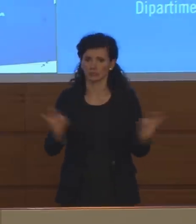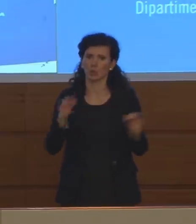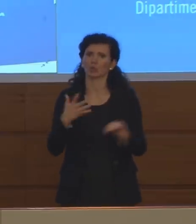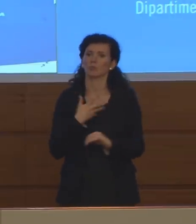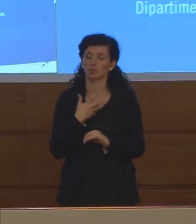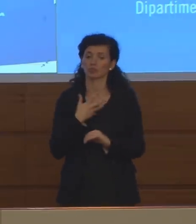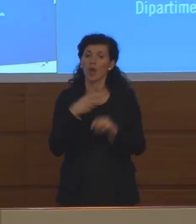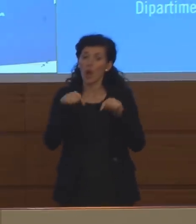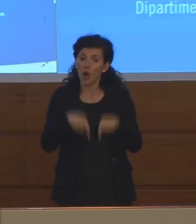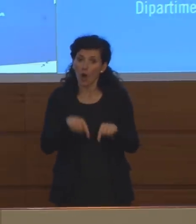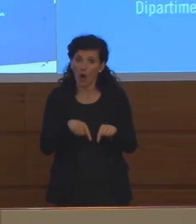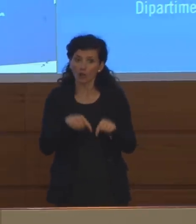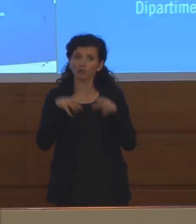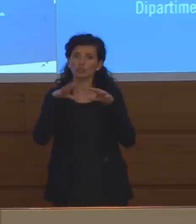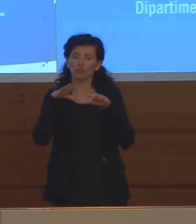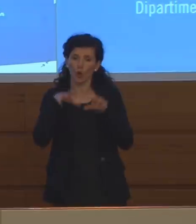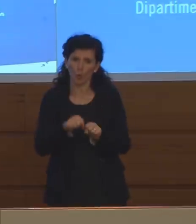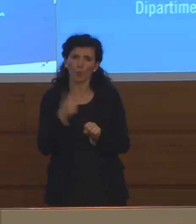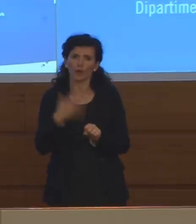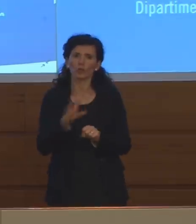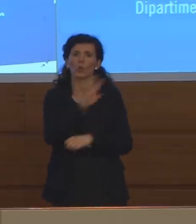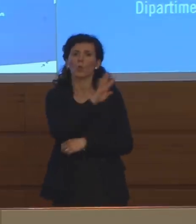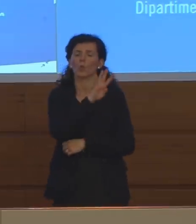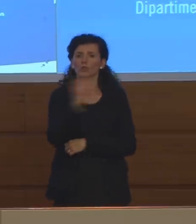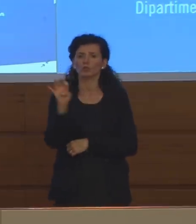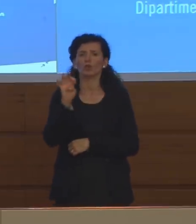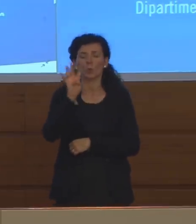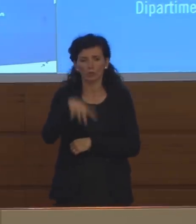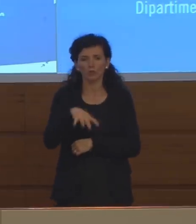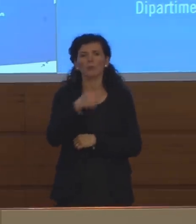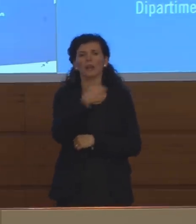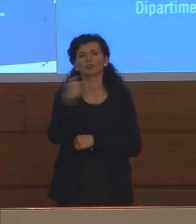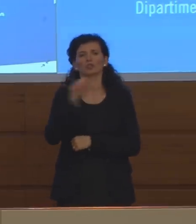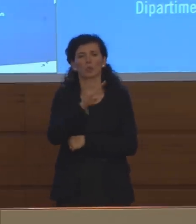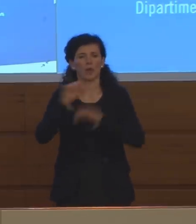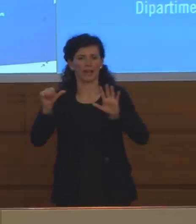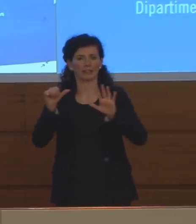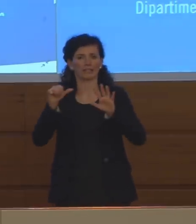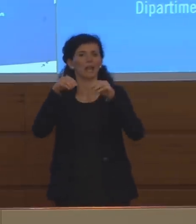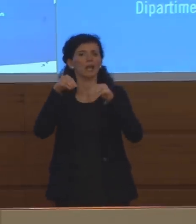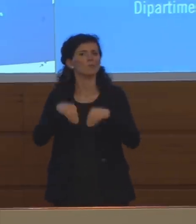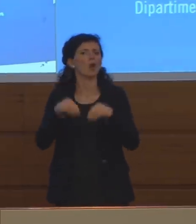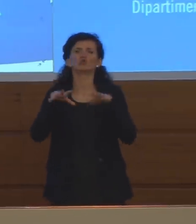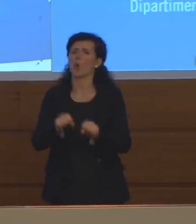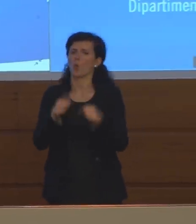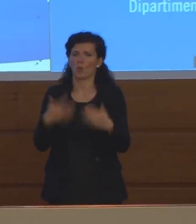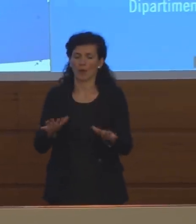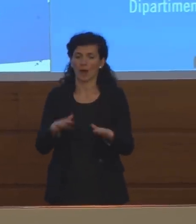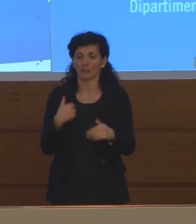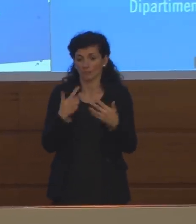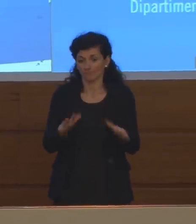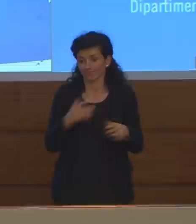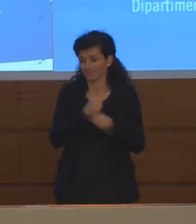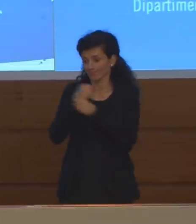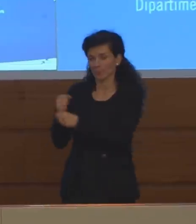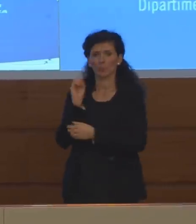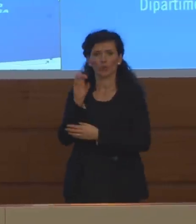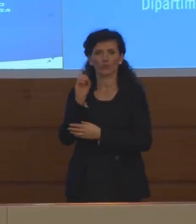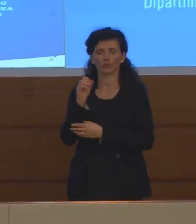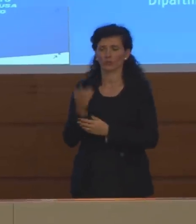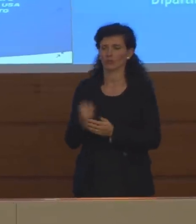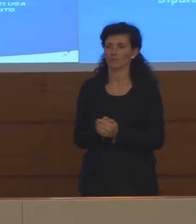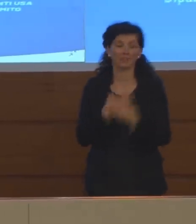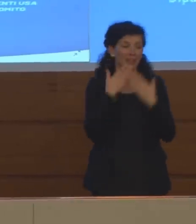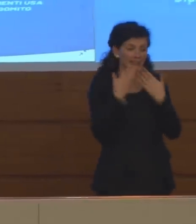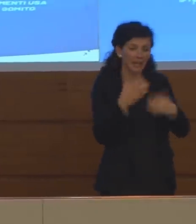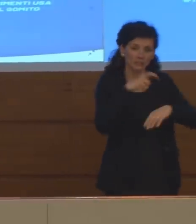occupati 4.146. Io mi fermerei qui. Prego Professore, a lei la parola. Grazie,